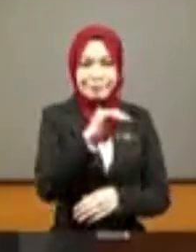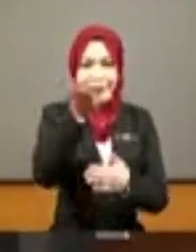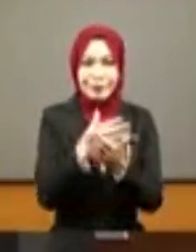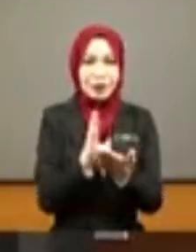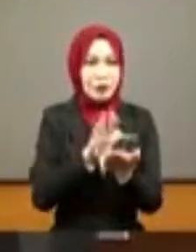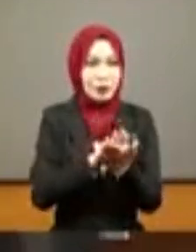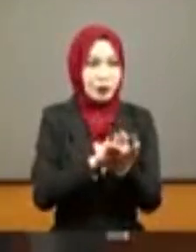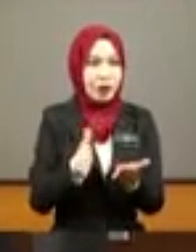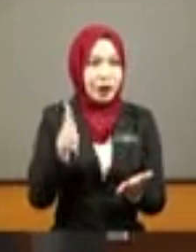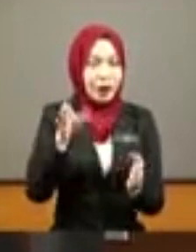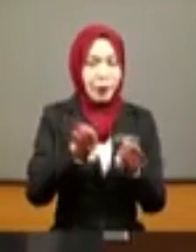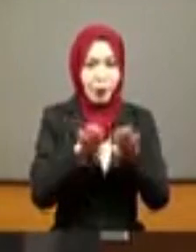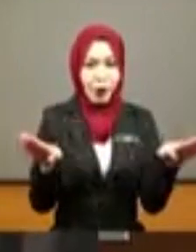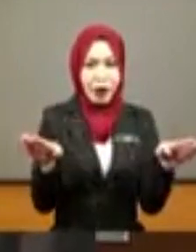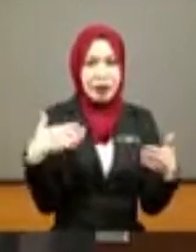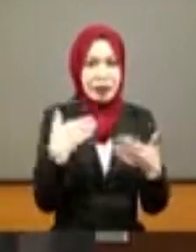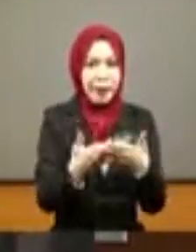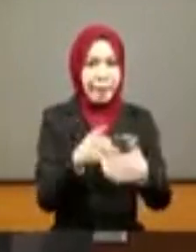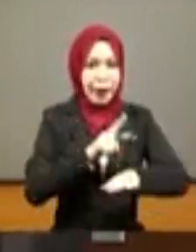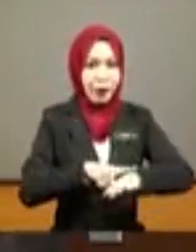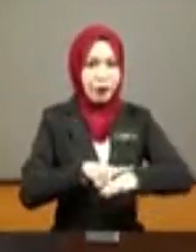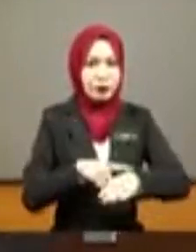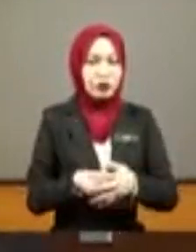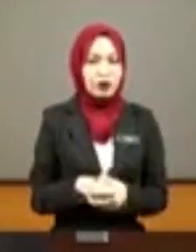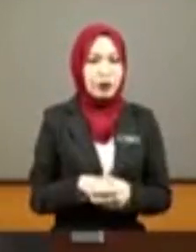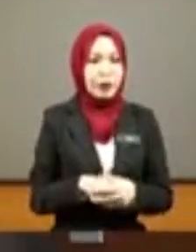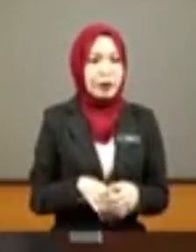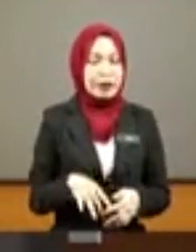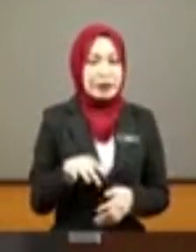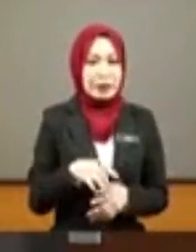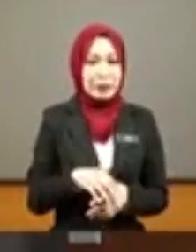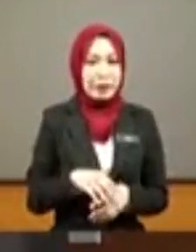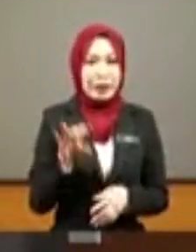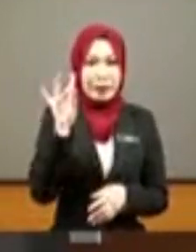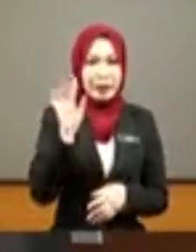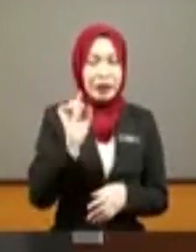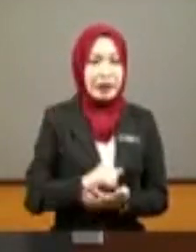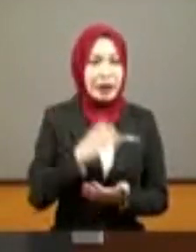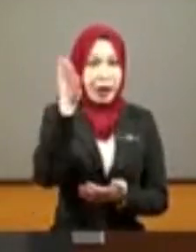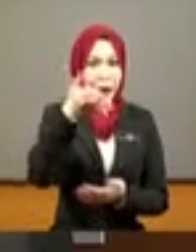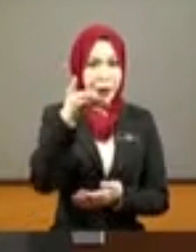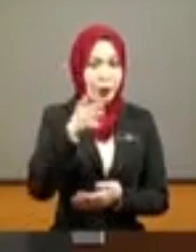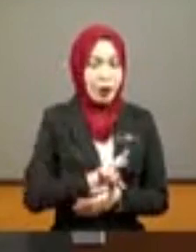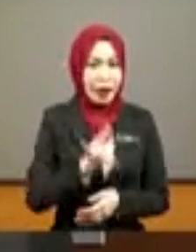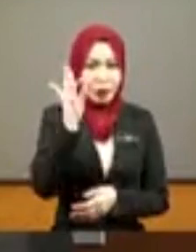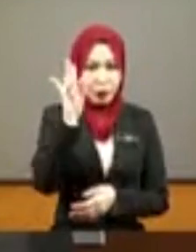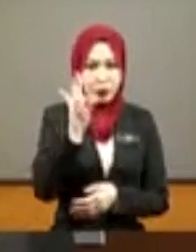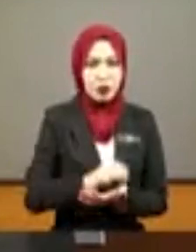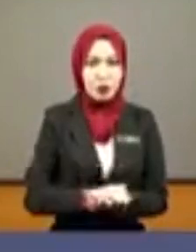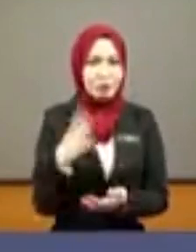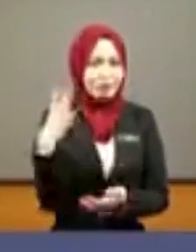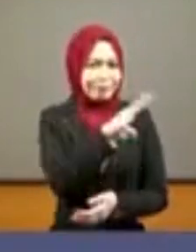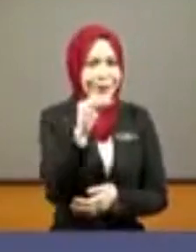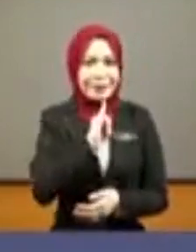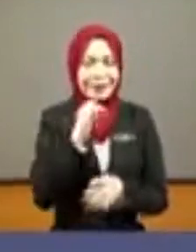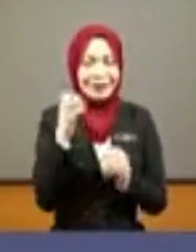dibuka dalam tempoh sehingga akhir bulan Julai. Dan saya telah berbincang dengan Menteri Penyelaras Program Imunisasi COVID